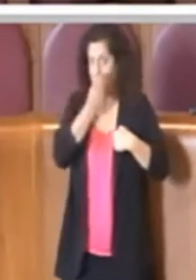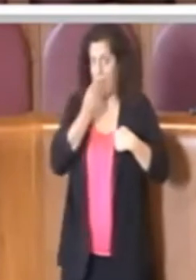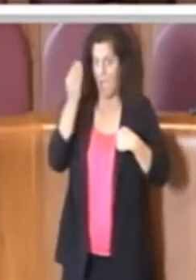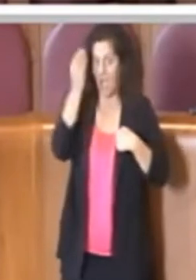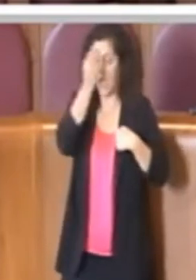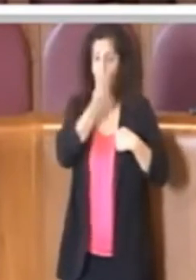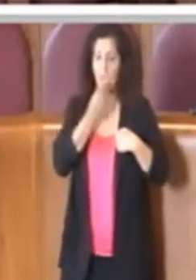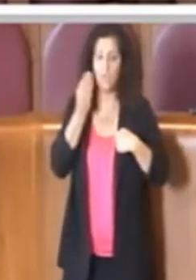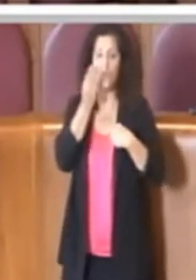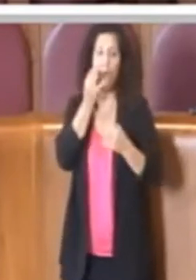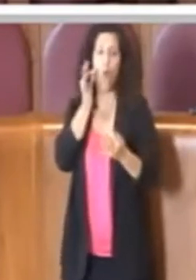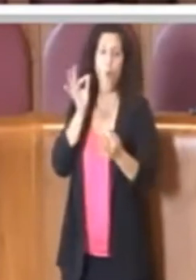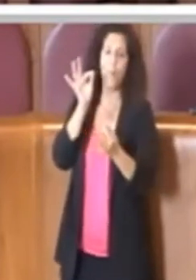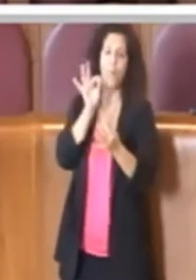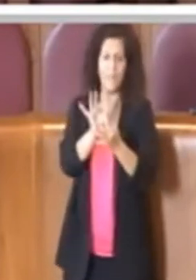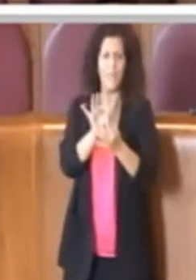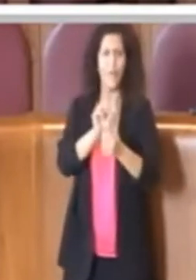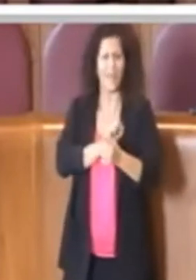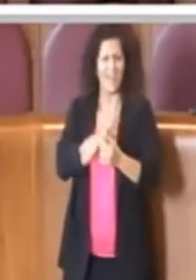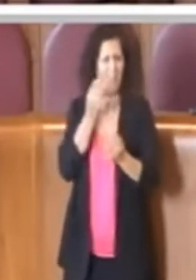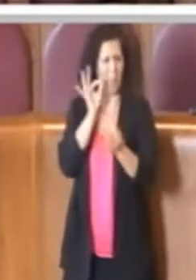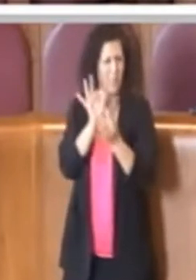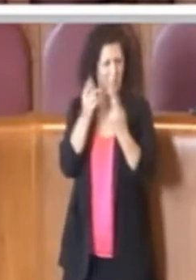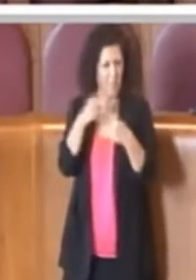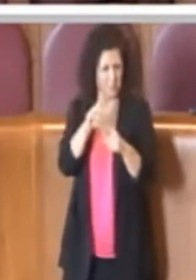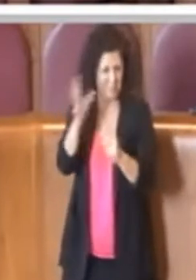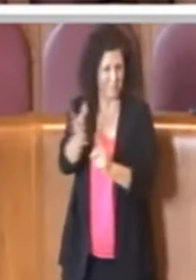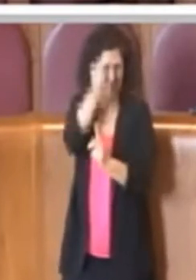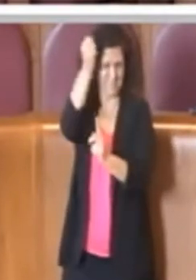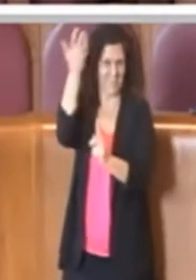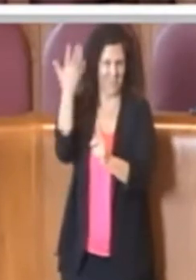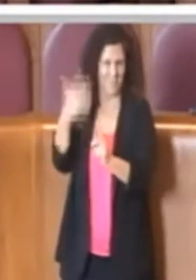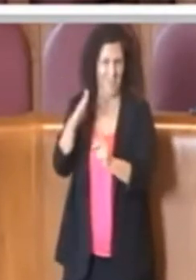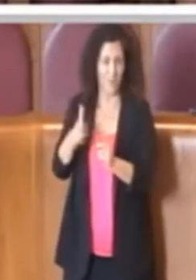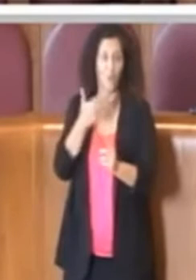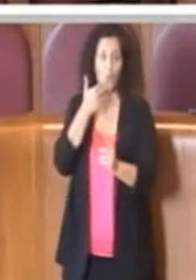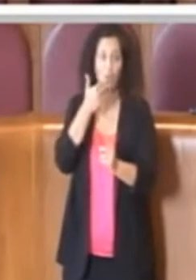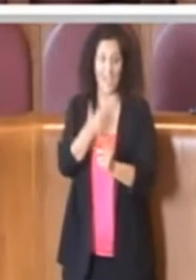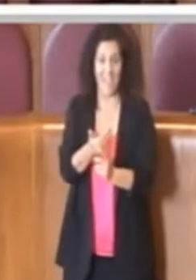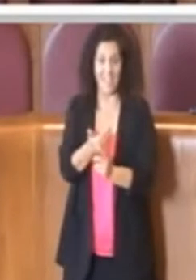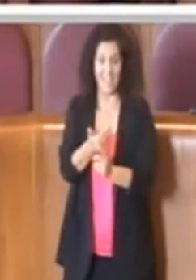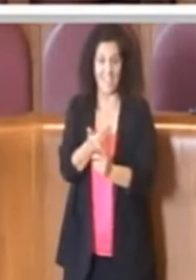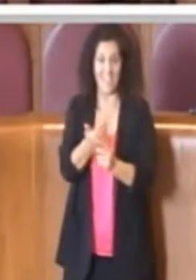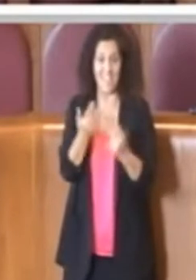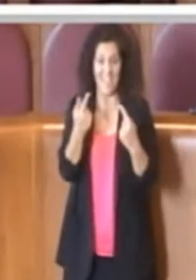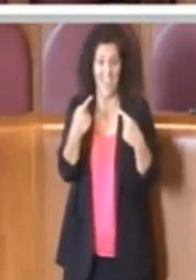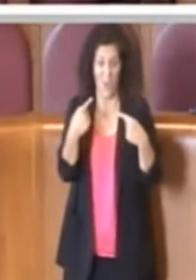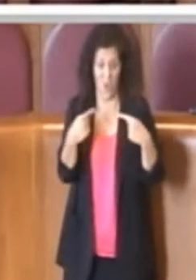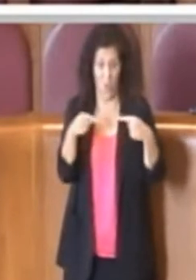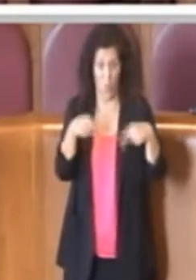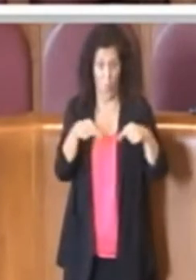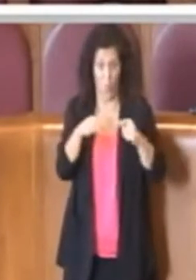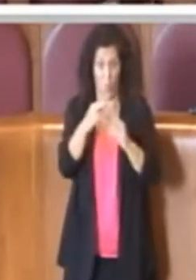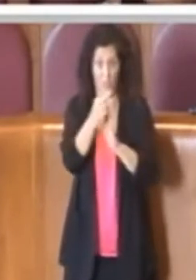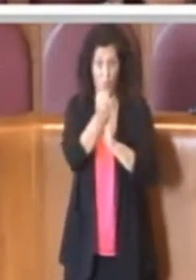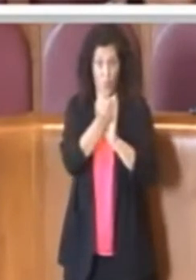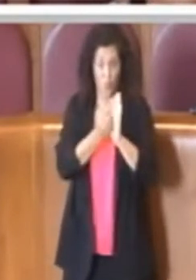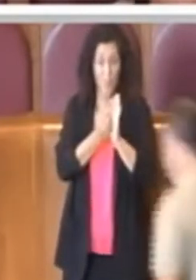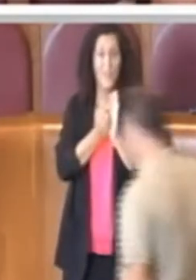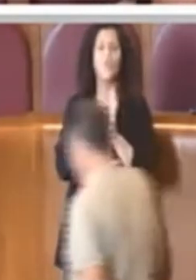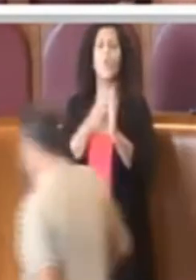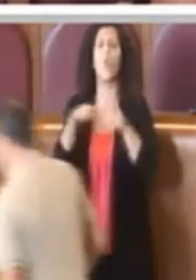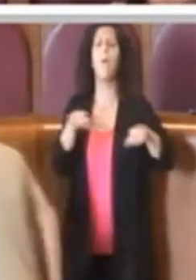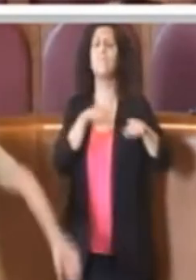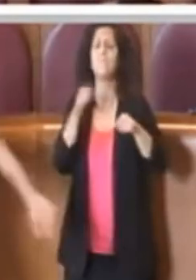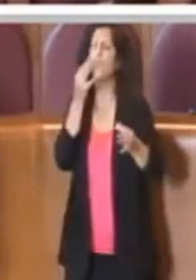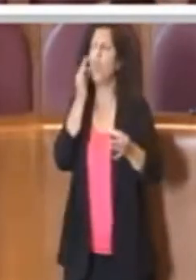centrato con questa emanazione di questo documento, è quella di cercare